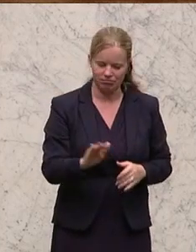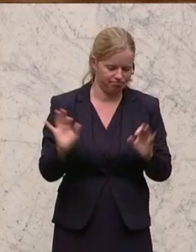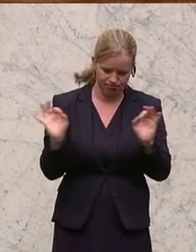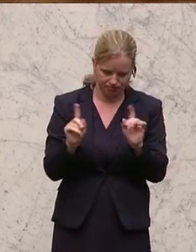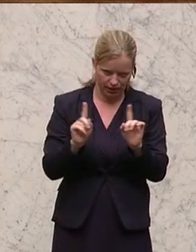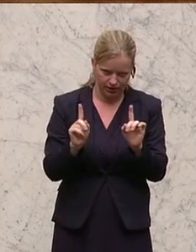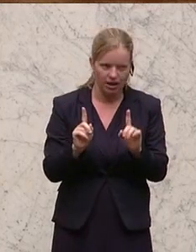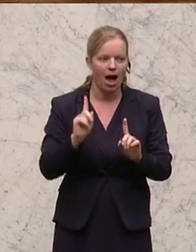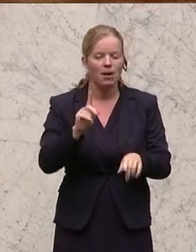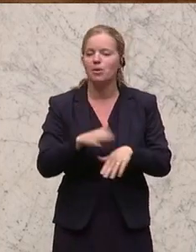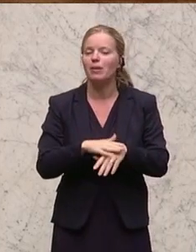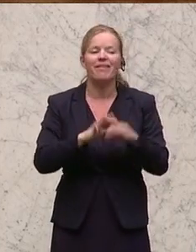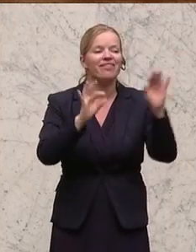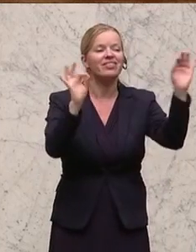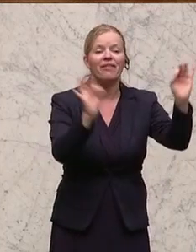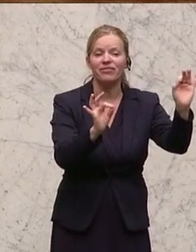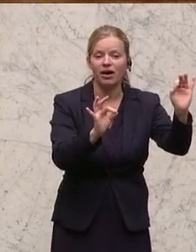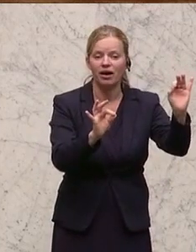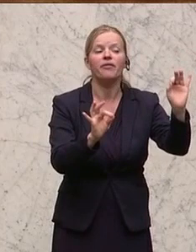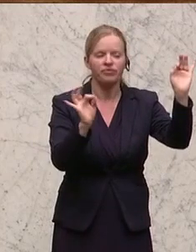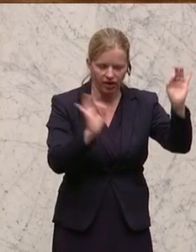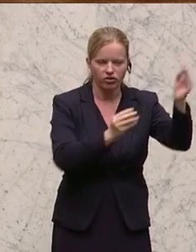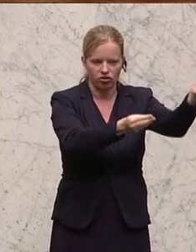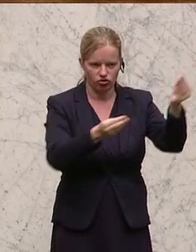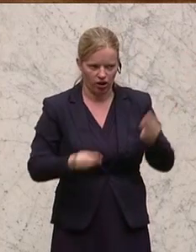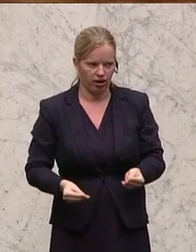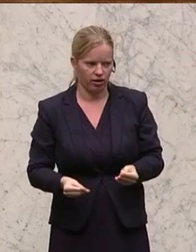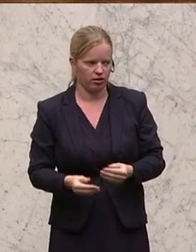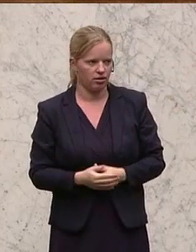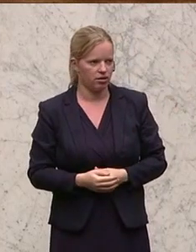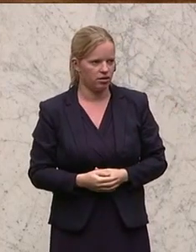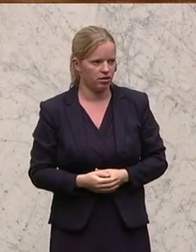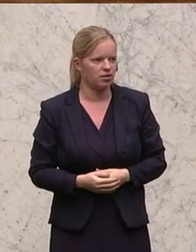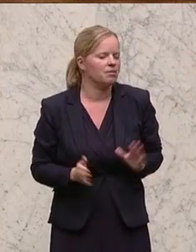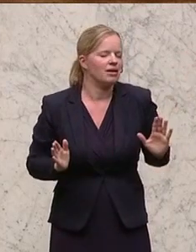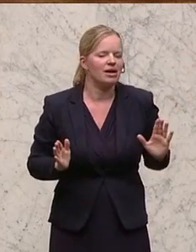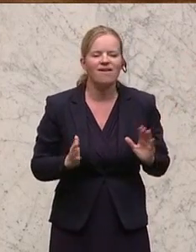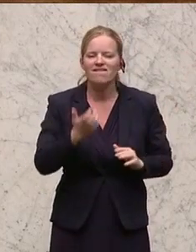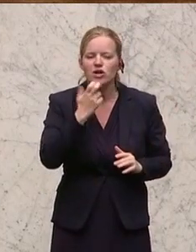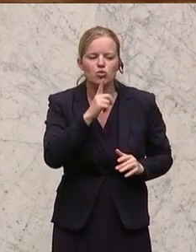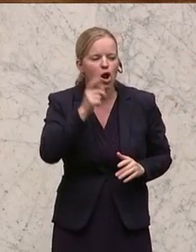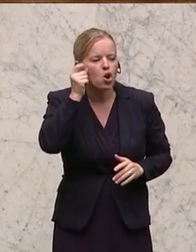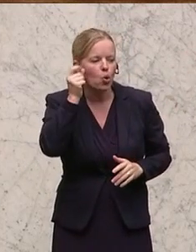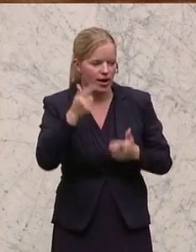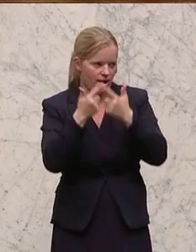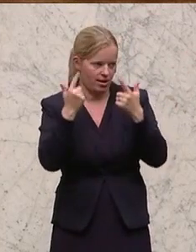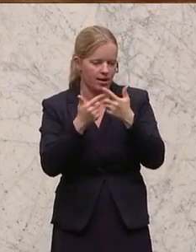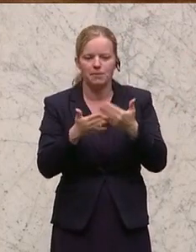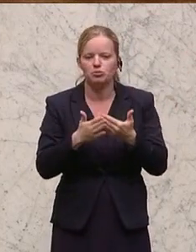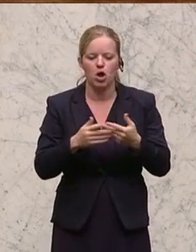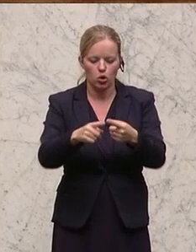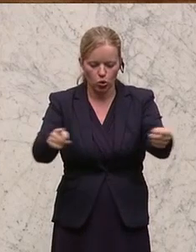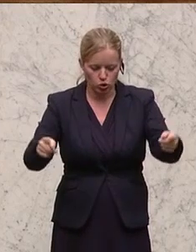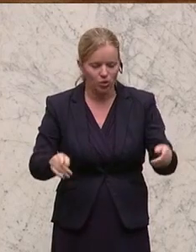Aber wenn es die Tante ist, die Ihnen das schenkt, wenn die Tante ist, Ihnen das schenkt, na ja gut, die Tante schenkt es Ihnen. Ich will nur die Logik erklären. Die Tante schenkt Ihnen diese